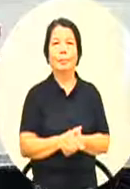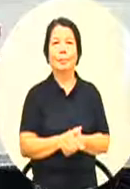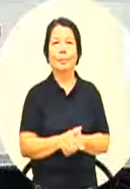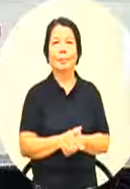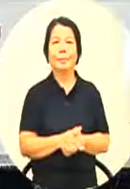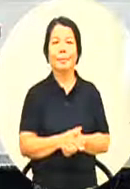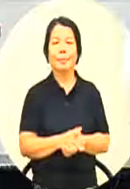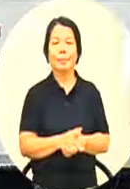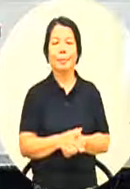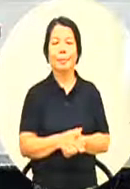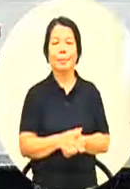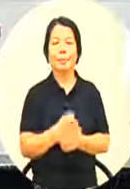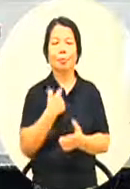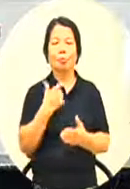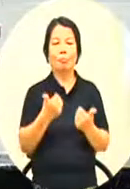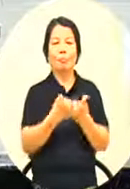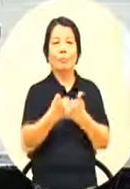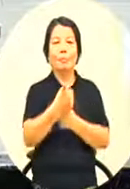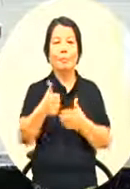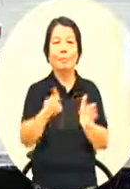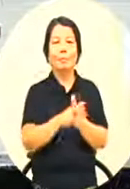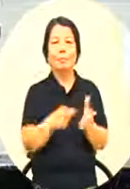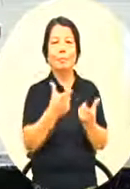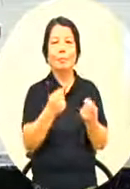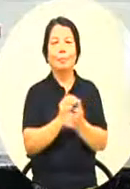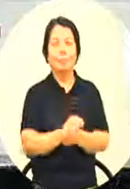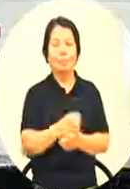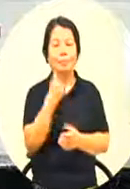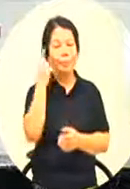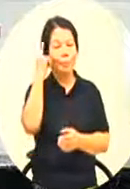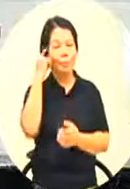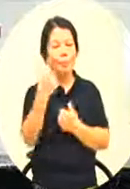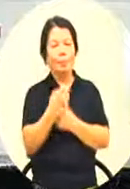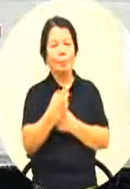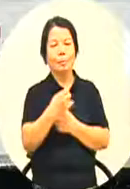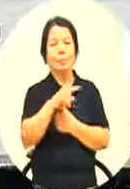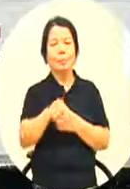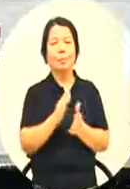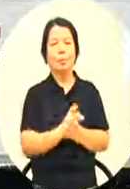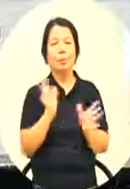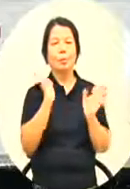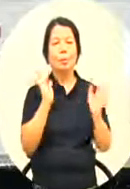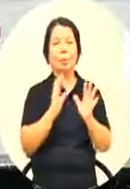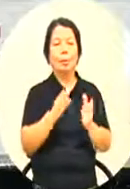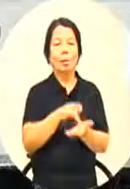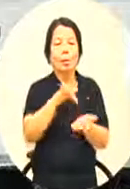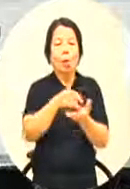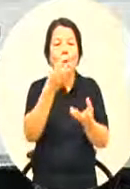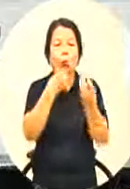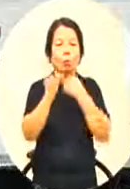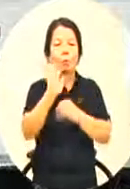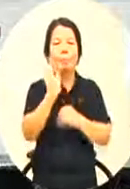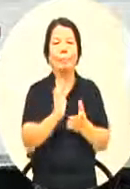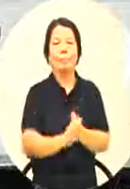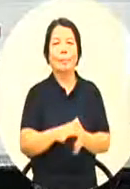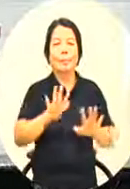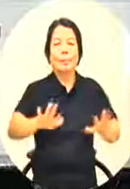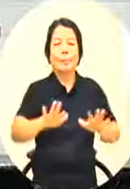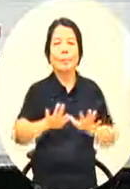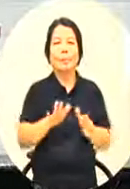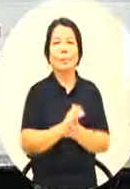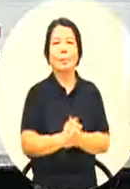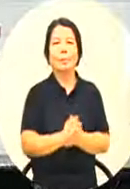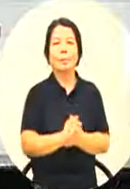只要我还在当议员的时候我会天天念这件事情我希望我的孩子不要吃到毒我也希望各位在场还在做的